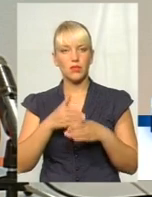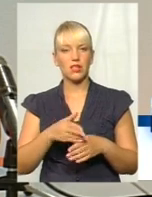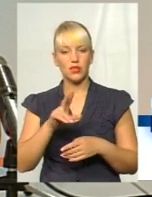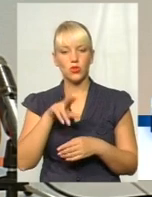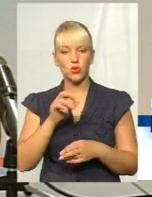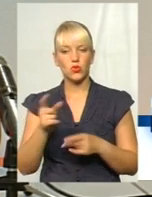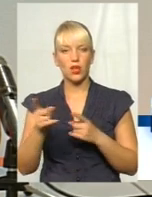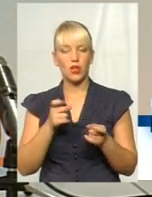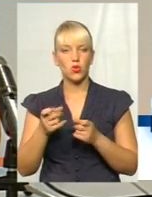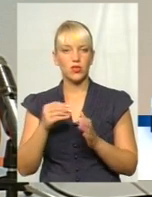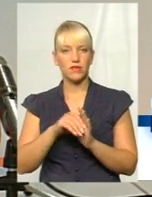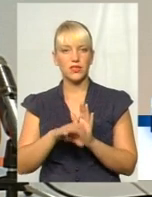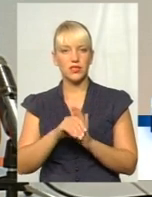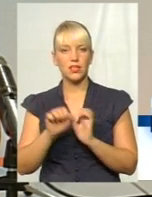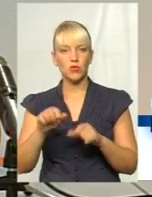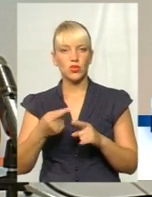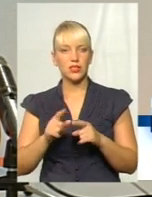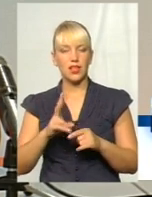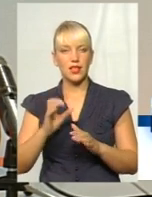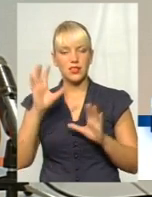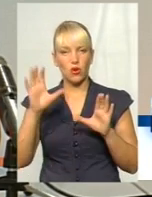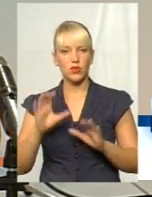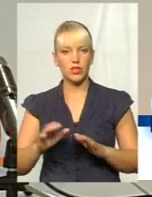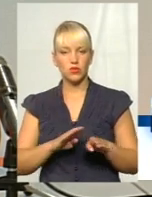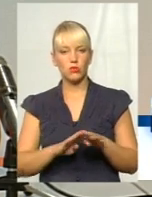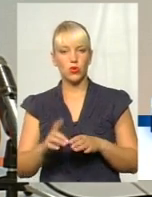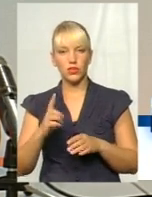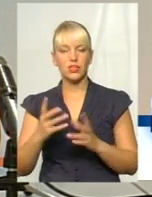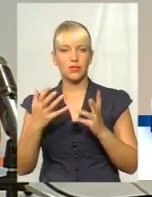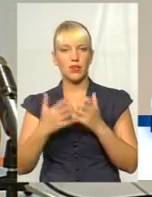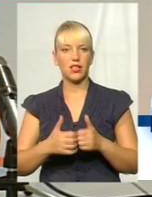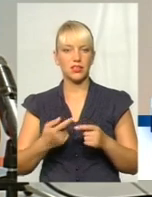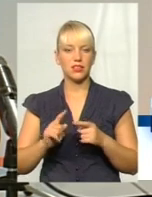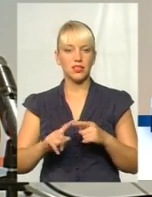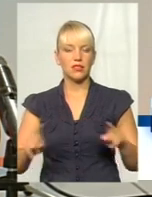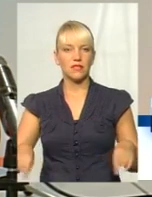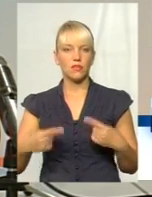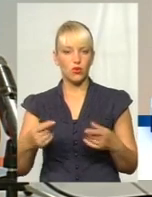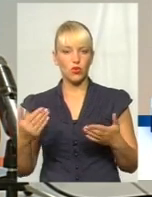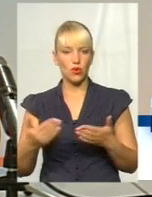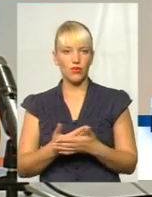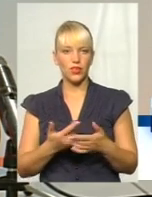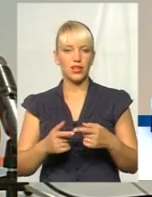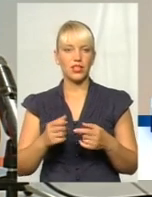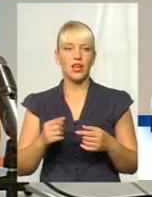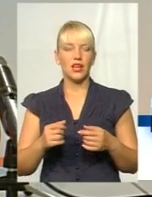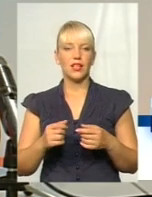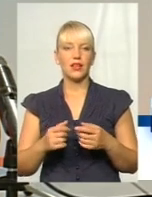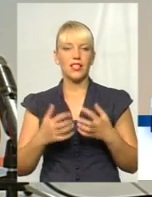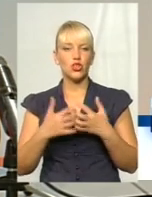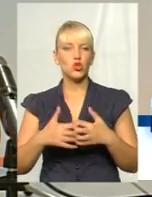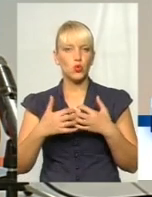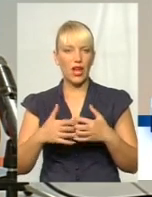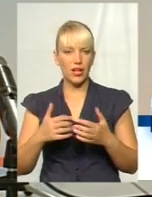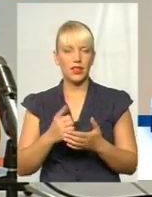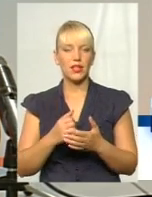залучення інвестицій. Можливо, це на законодавчому рівні. Один з механізмів – створення нових індустріальних парків, зараз малих технічних індустріальних